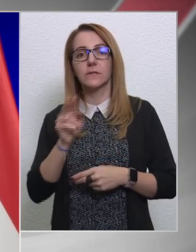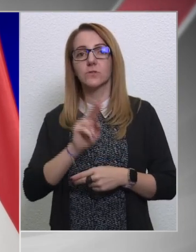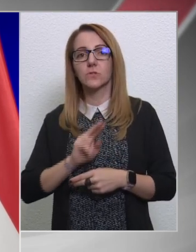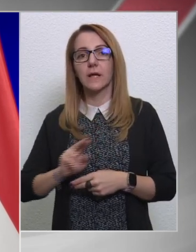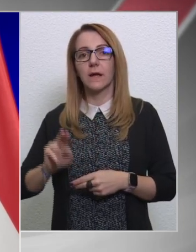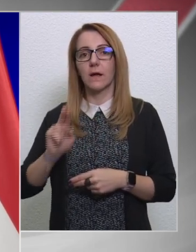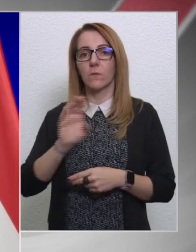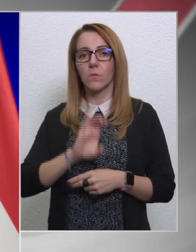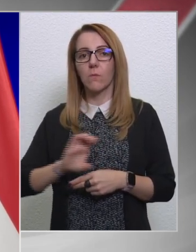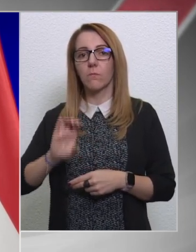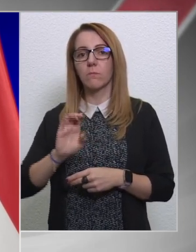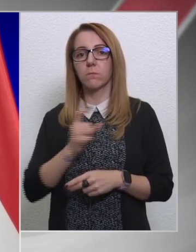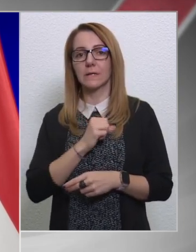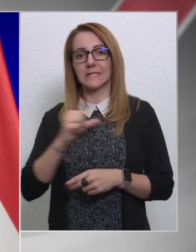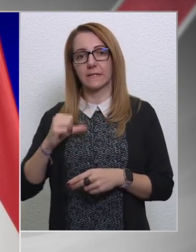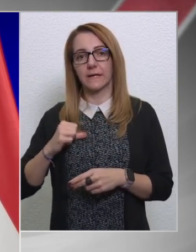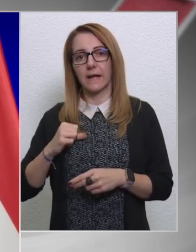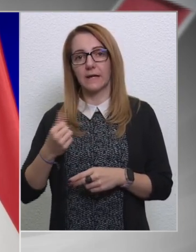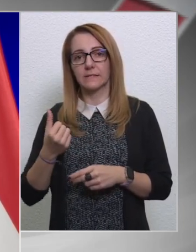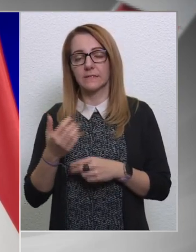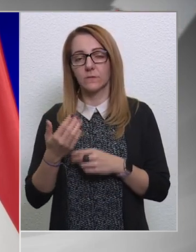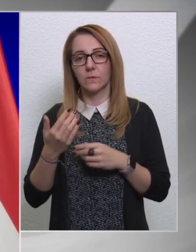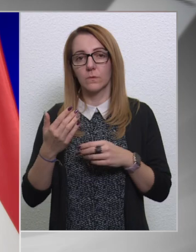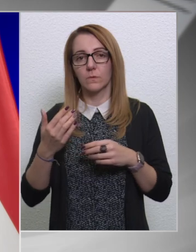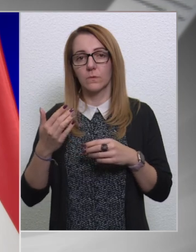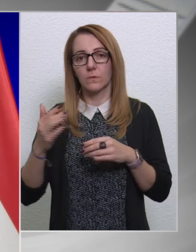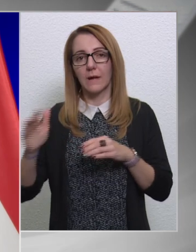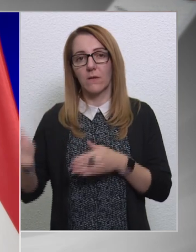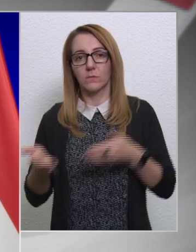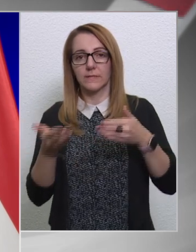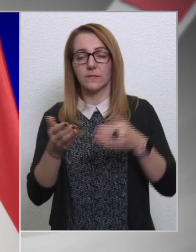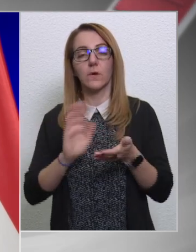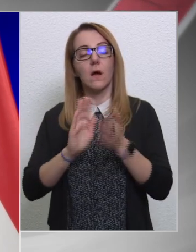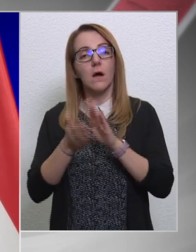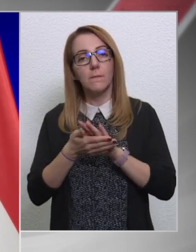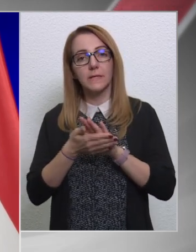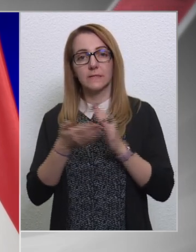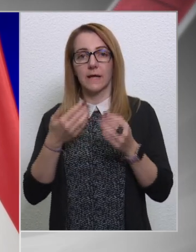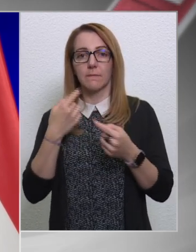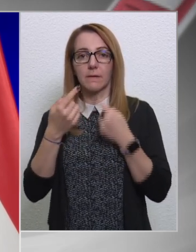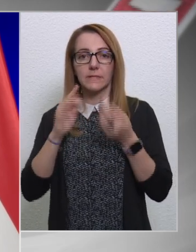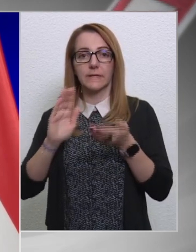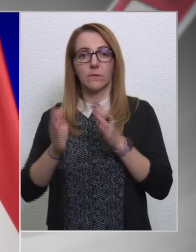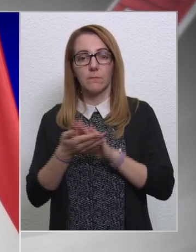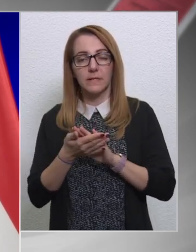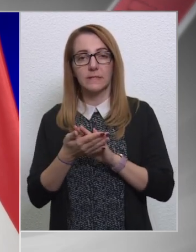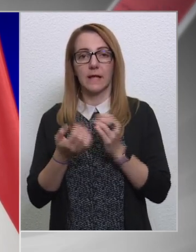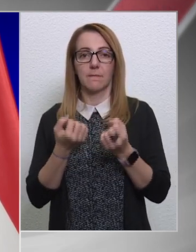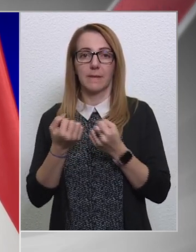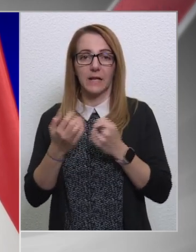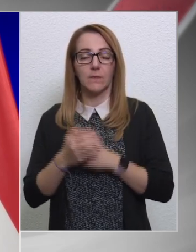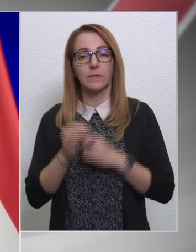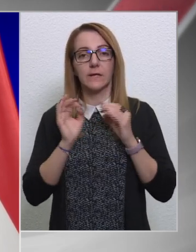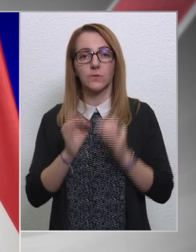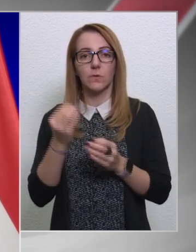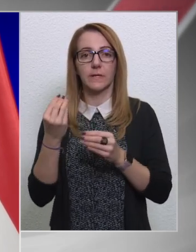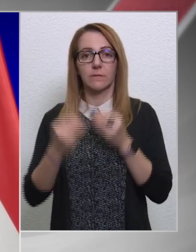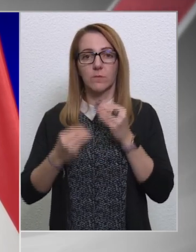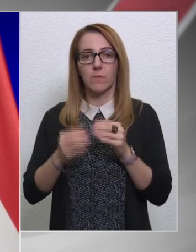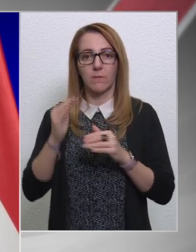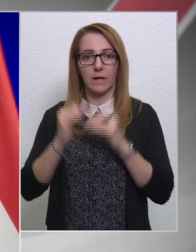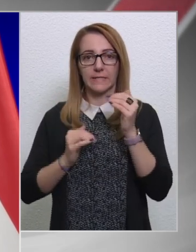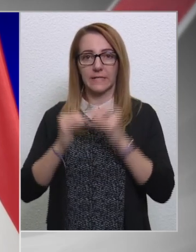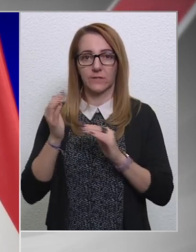Integráció előmozdítója. Ebből adódóan minden megbeszélésünk, minden megállapodásunk a konkrét problémák kezelésére